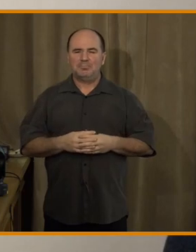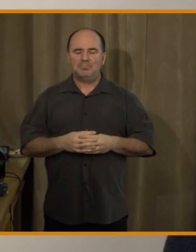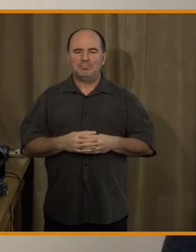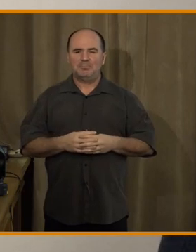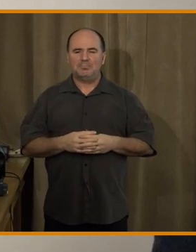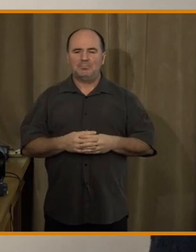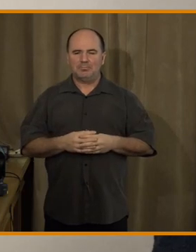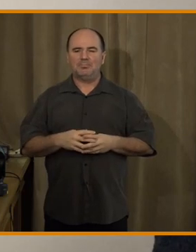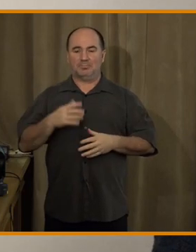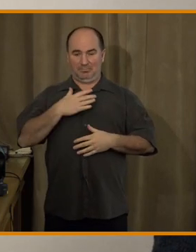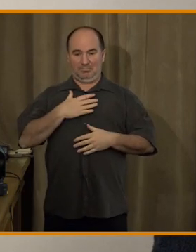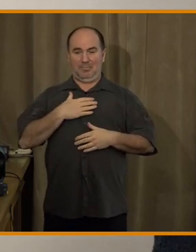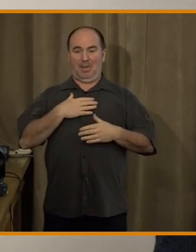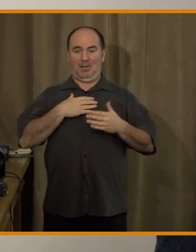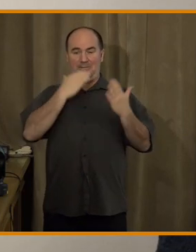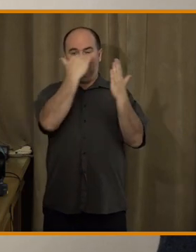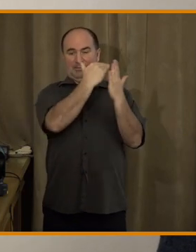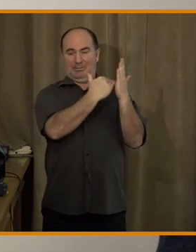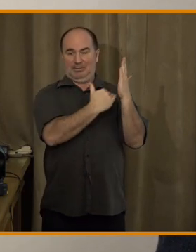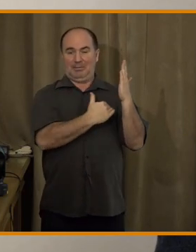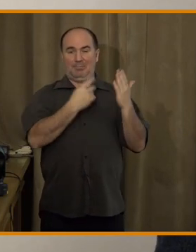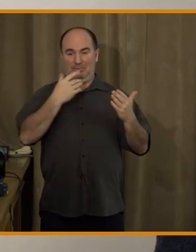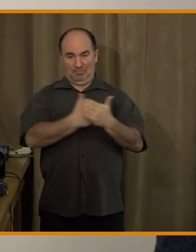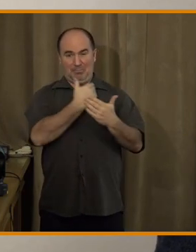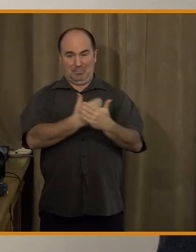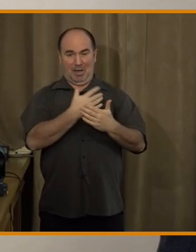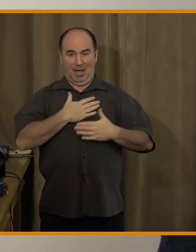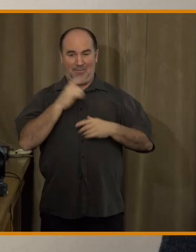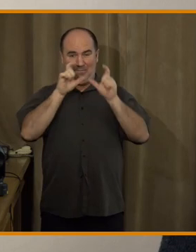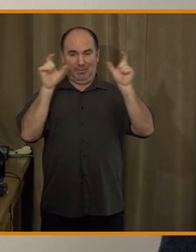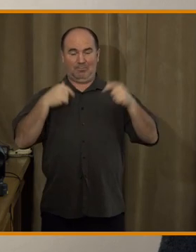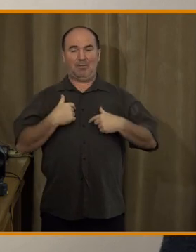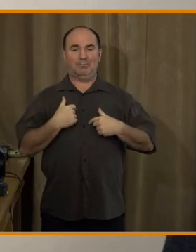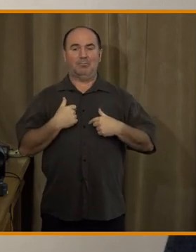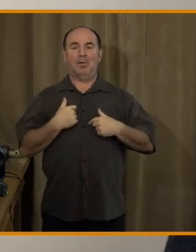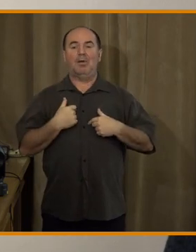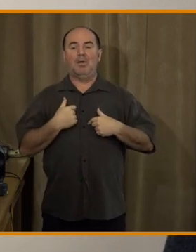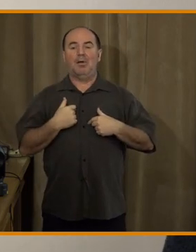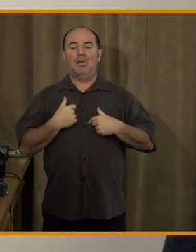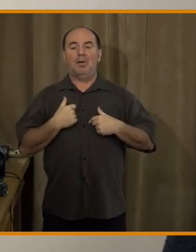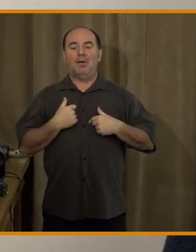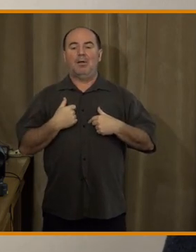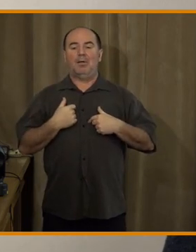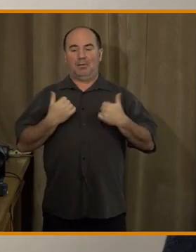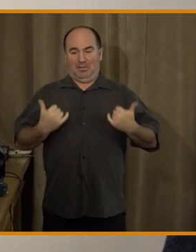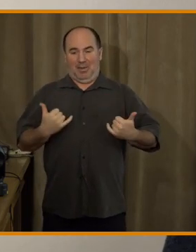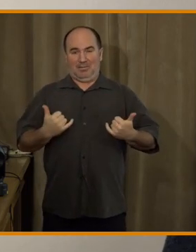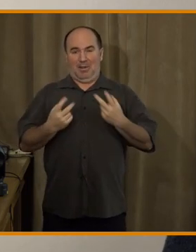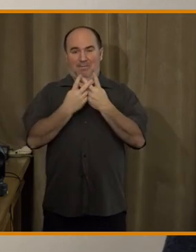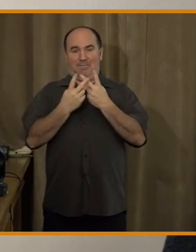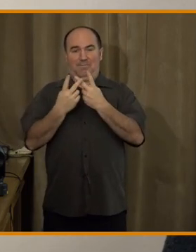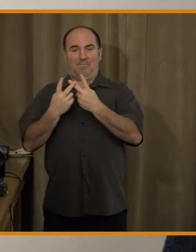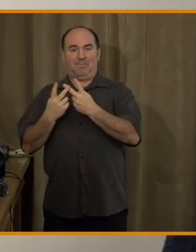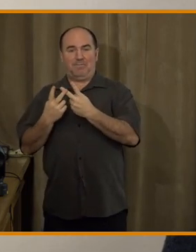Naše... Čteme vám zprávy, jak jsem to mluvit, čteme vám seznam zprávy, tak není na našem webu tak silný, jak ve třetích stranách.